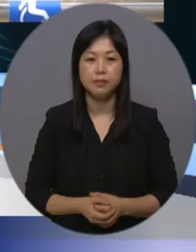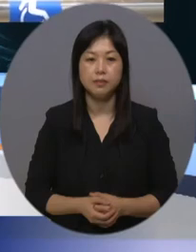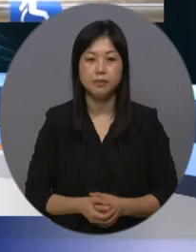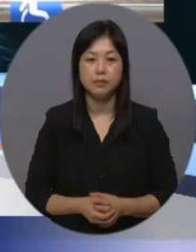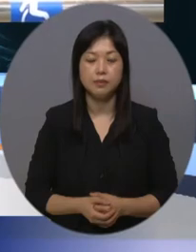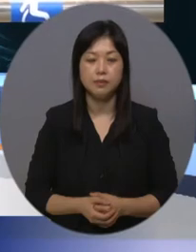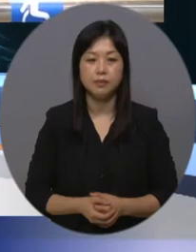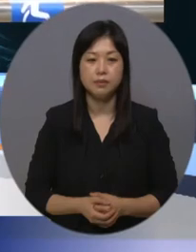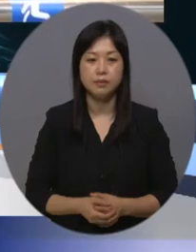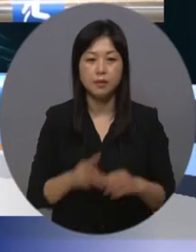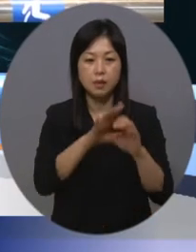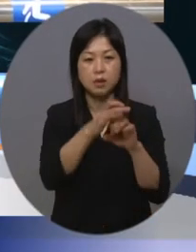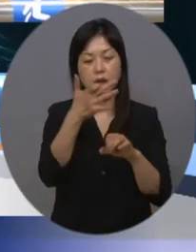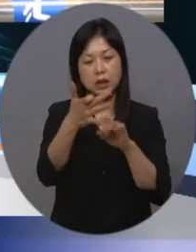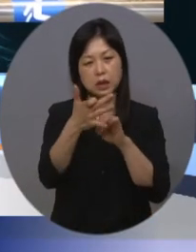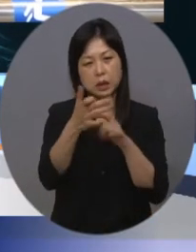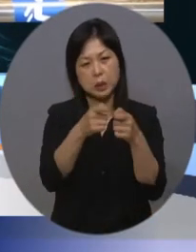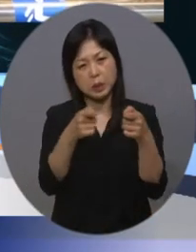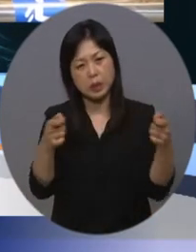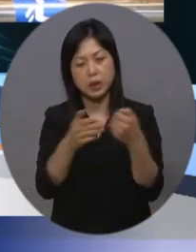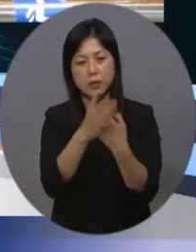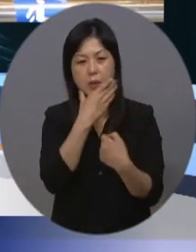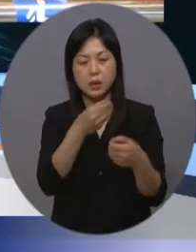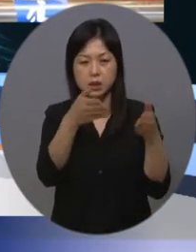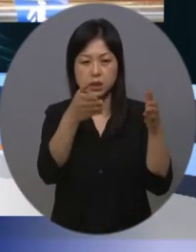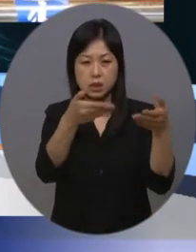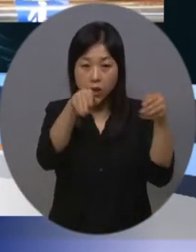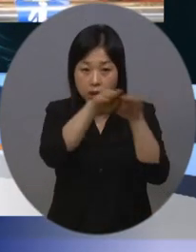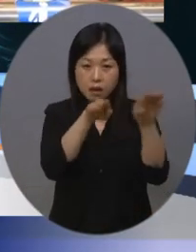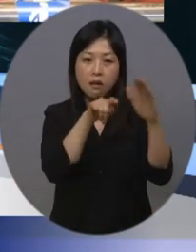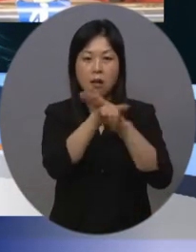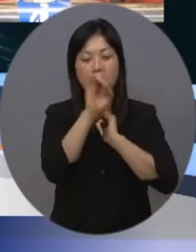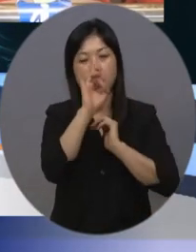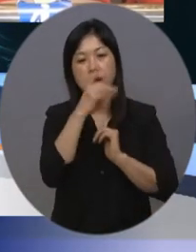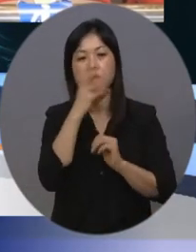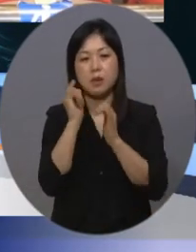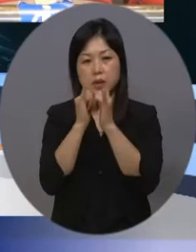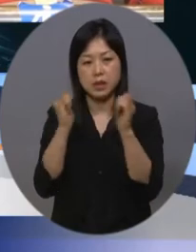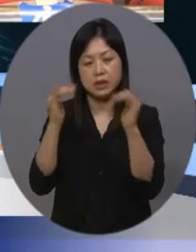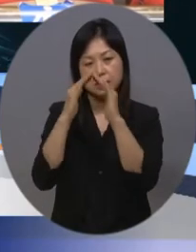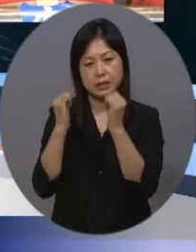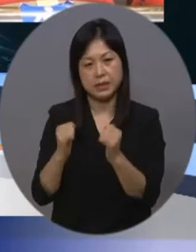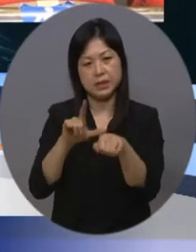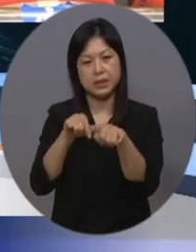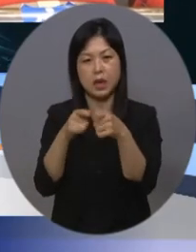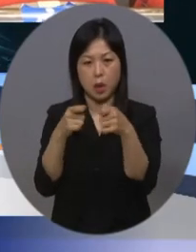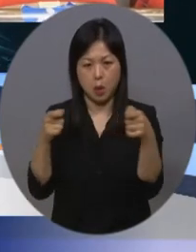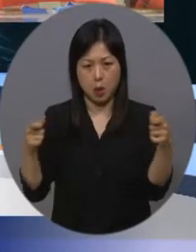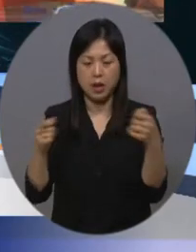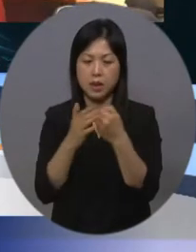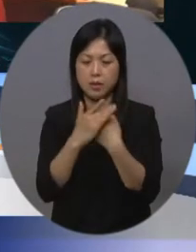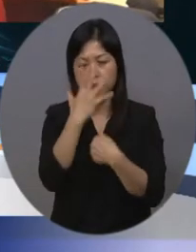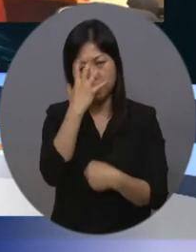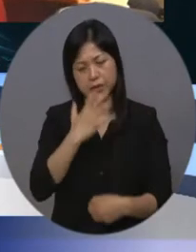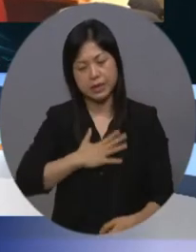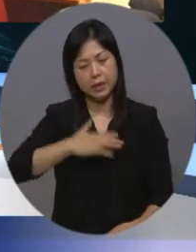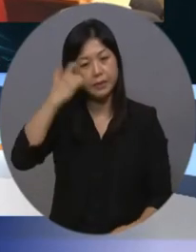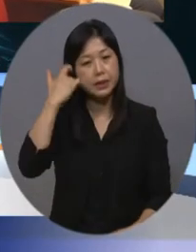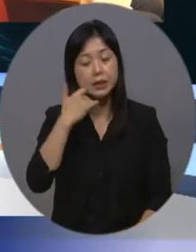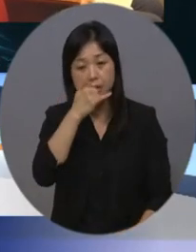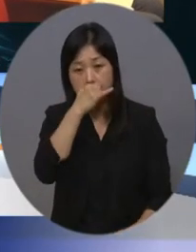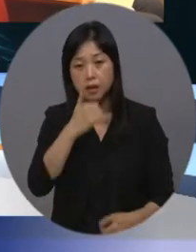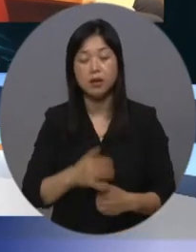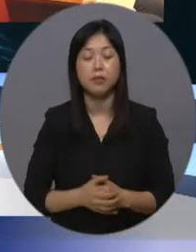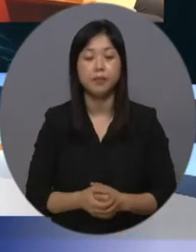코로나19 장기화로 복지관에도 갈 수 없는 노인들은 집에 머무는 시간이 길어지면서 우울감을 느끼기